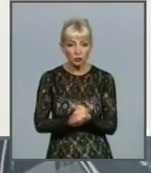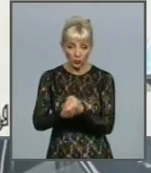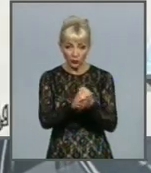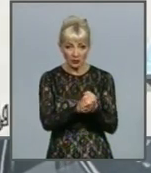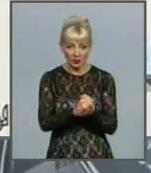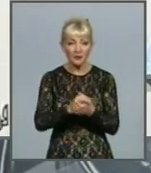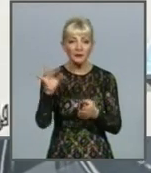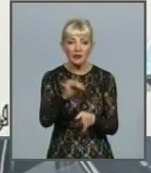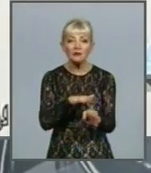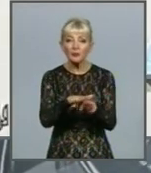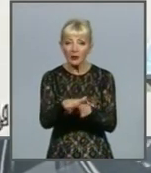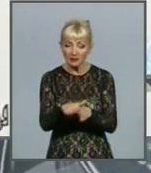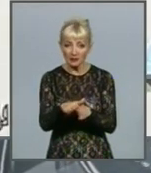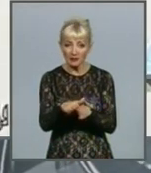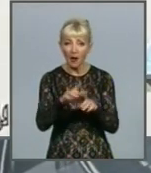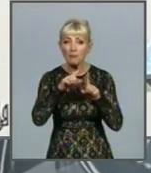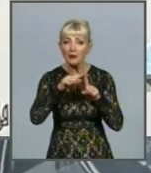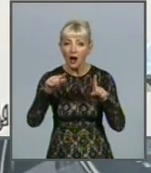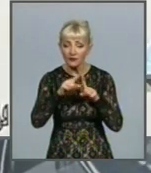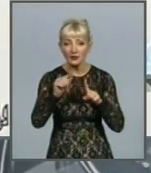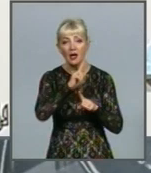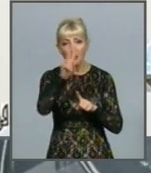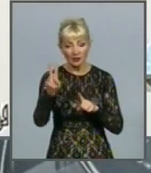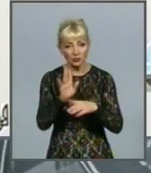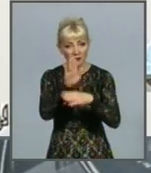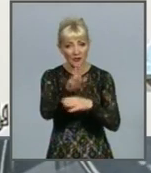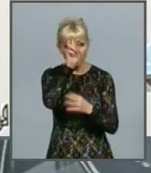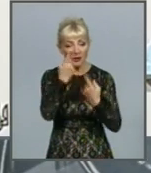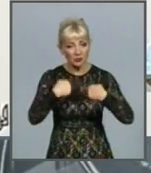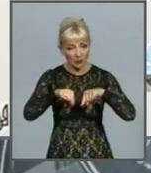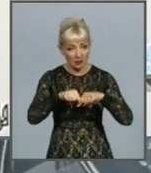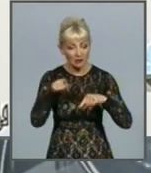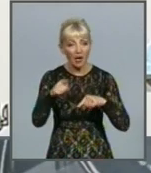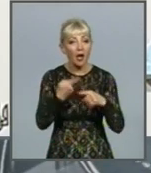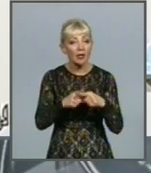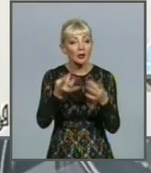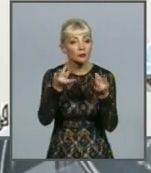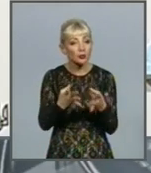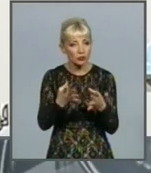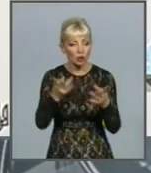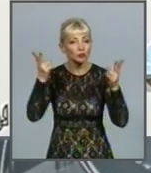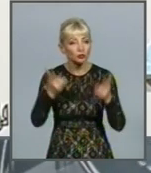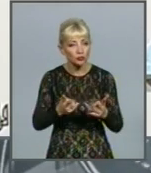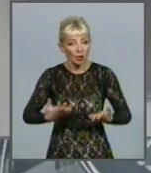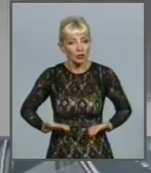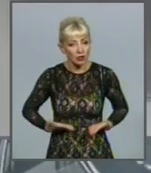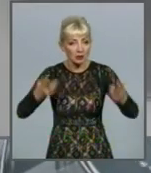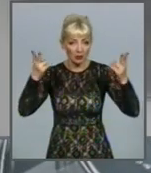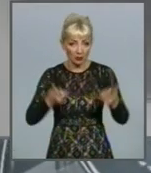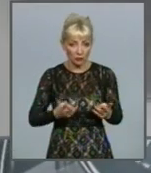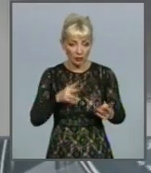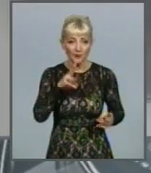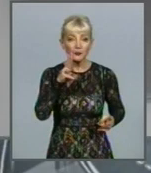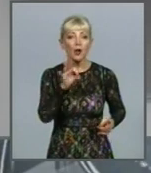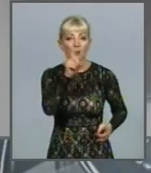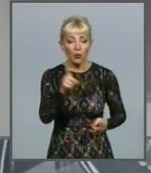виконання правил, які встановлені в державі, вона просто необхідна, це просто життєва необхідність. У МОЗ